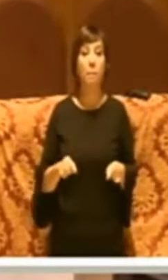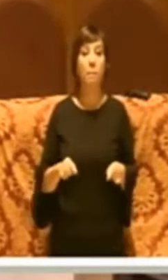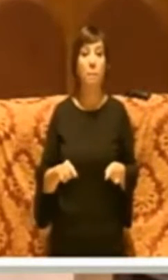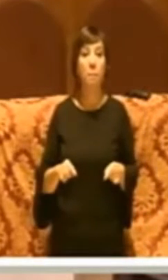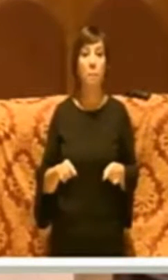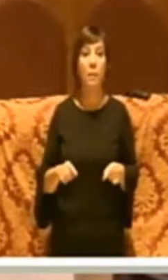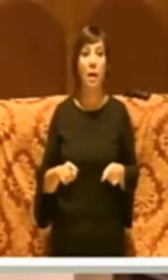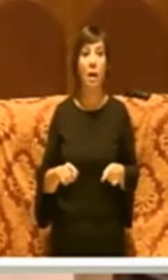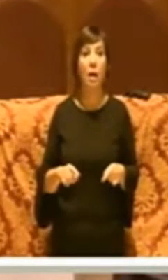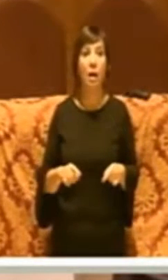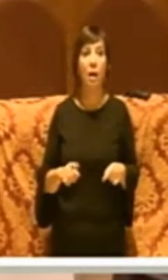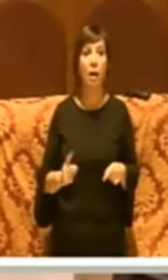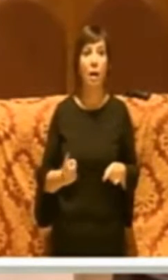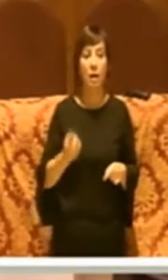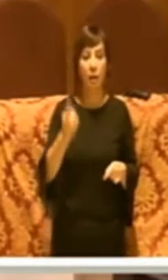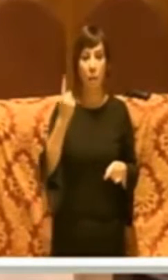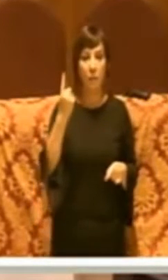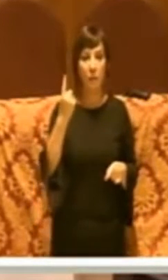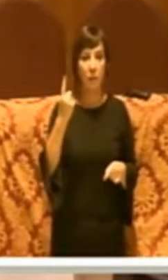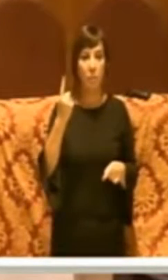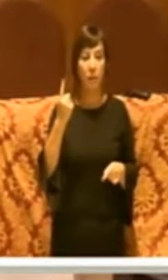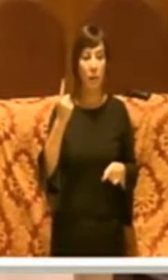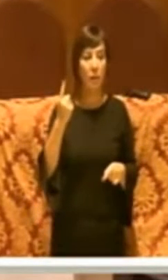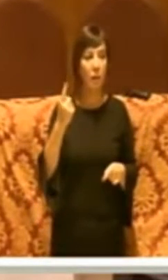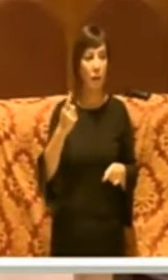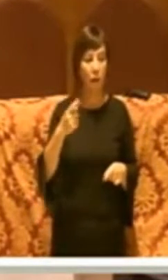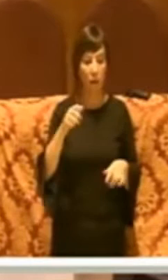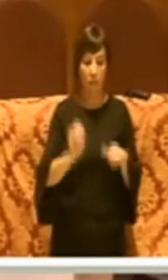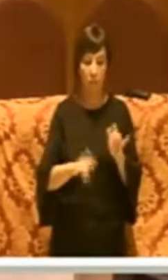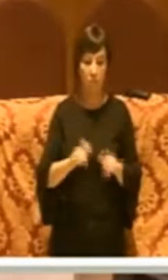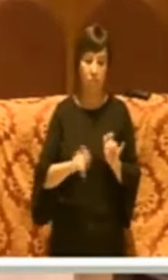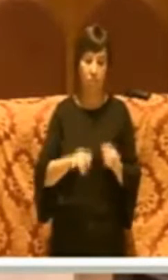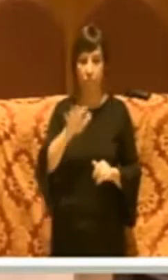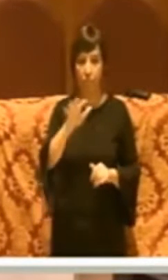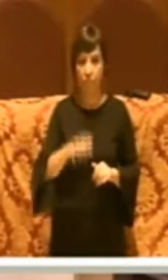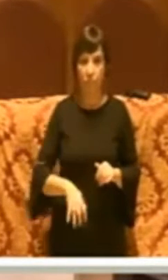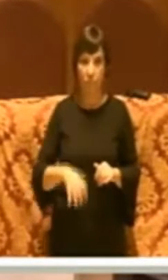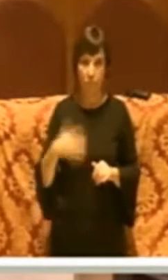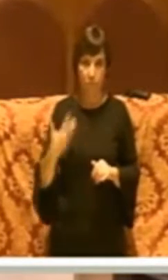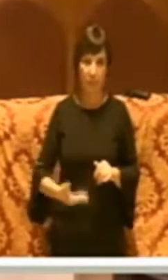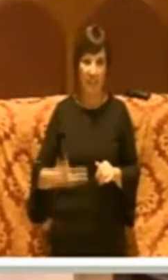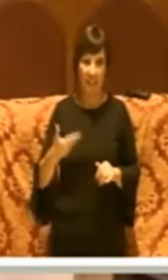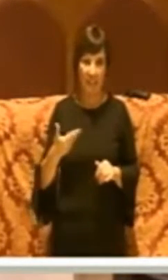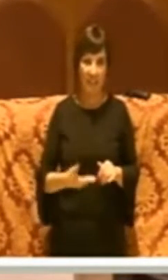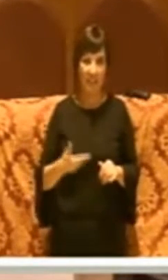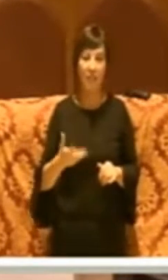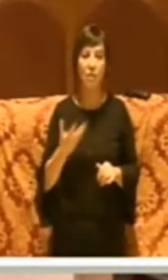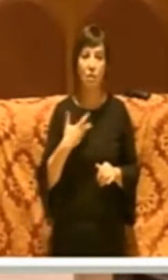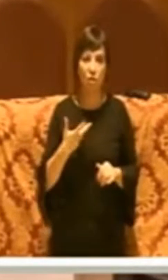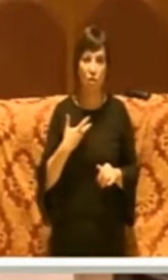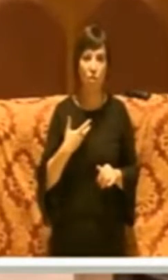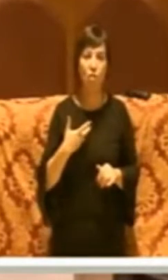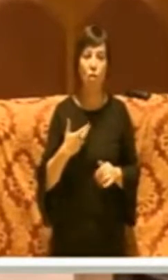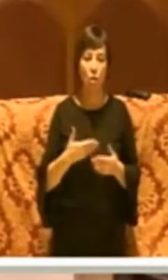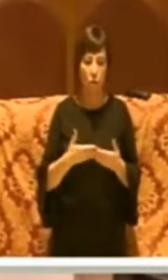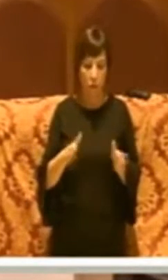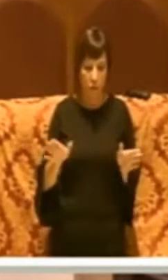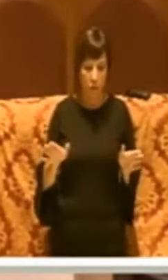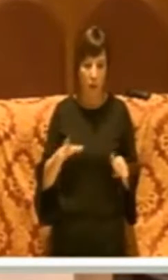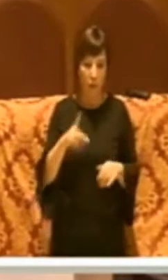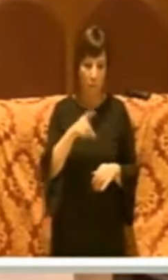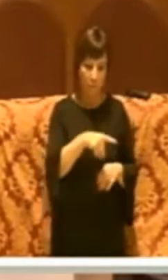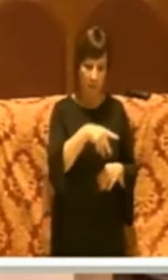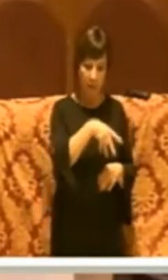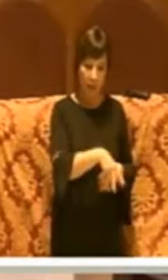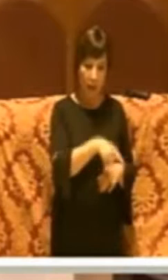prima a battere con degli articoli pesanti perché ci sono, hanno scoperto i PM,